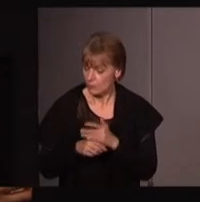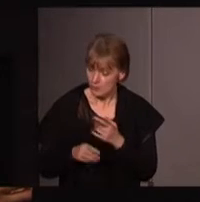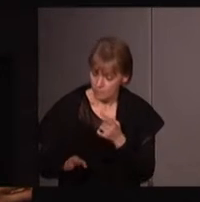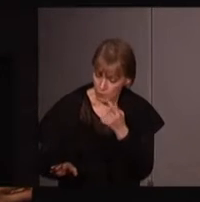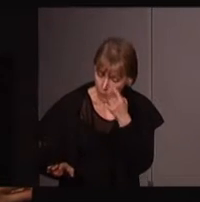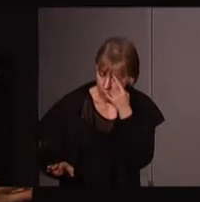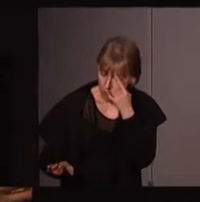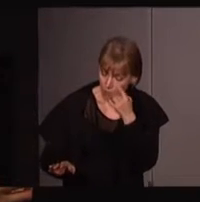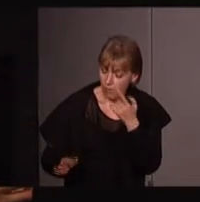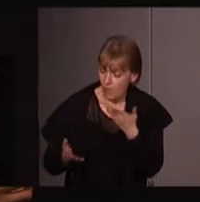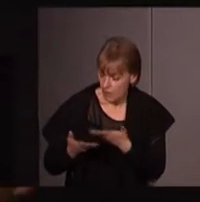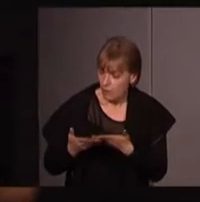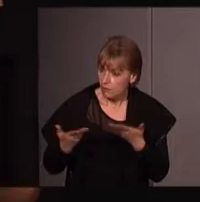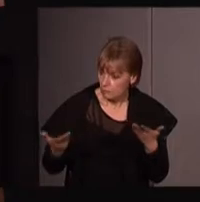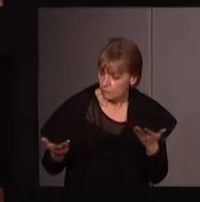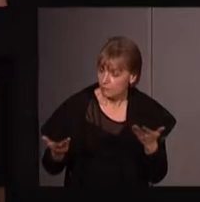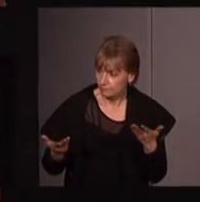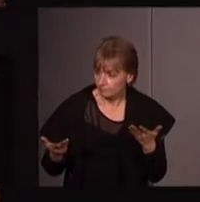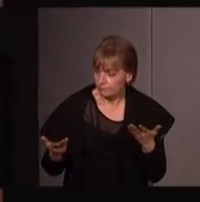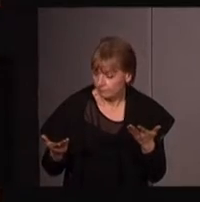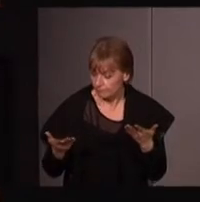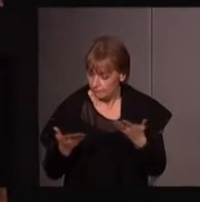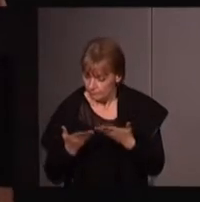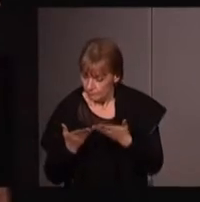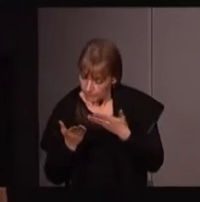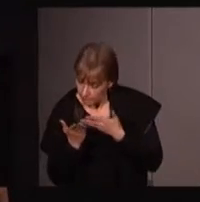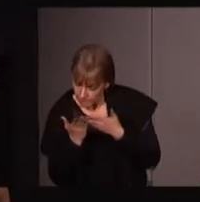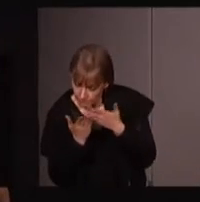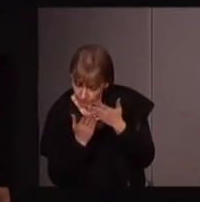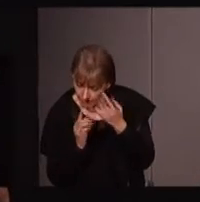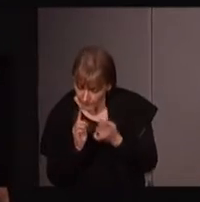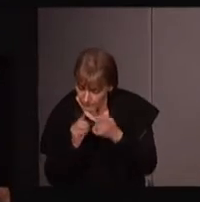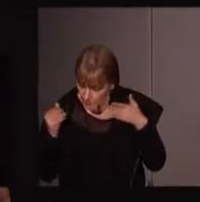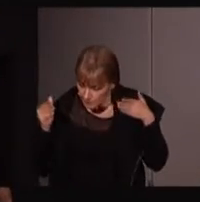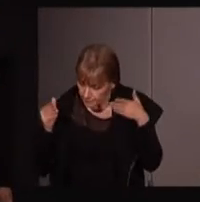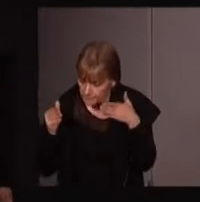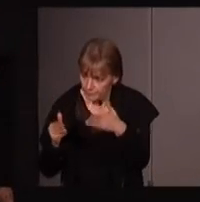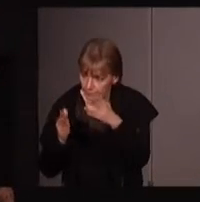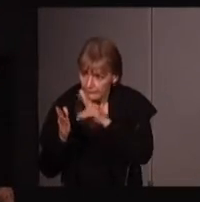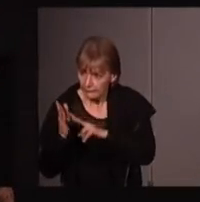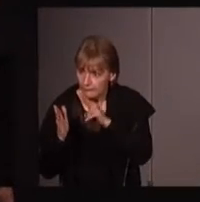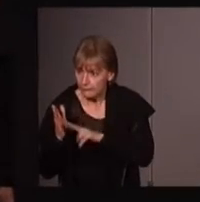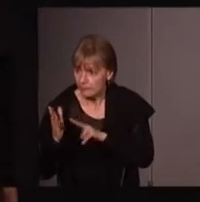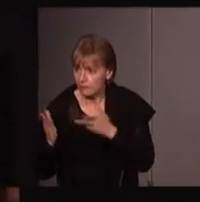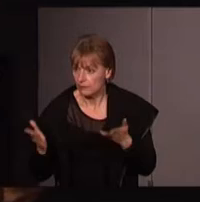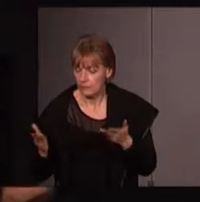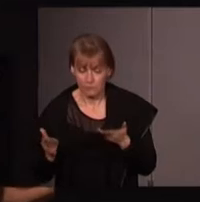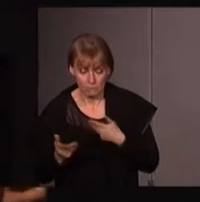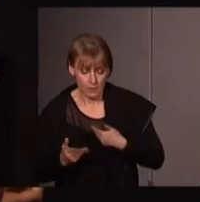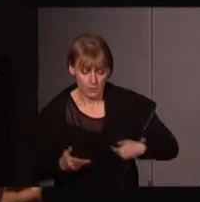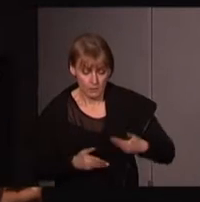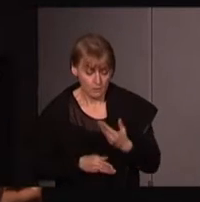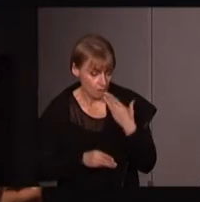à ne le lire que sous la lumière de l'essentialisme serait qu'on n'a pas appris, mais nous non plus,